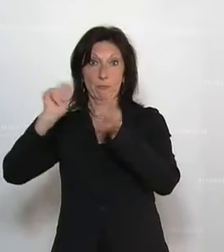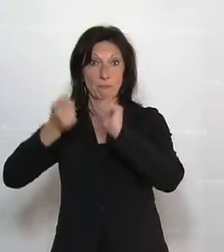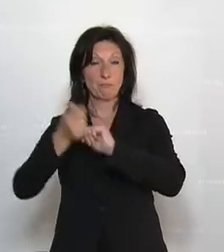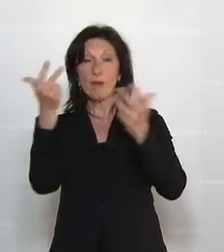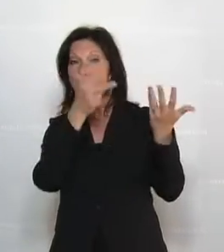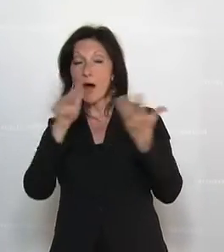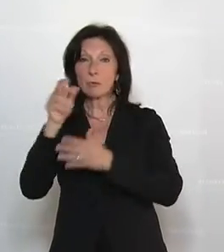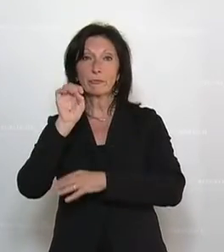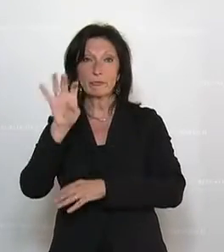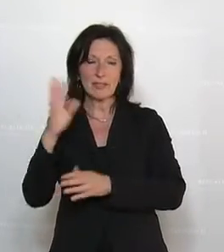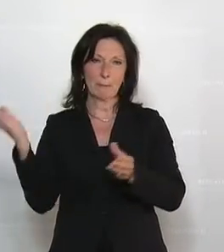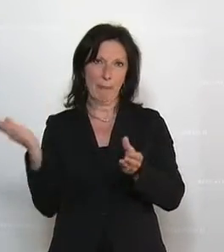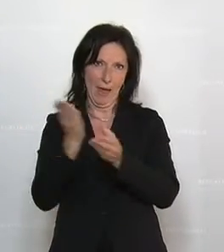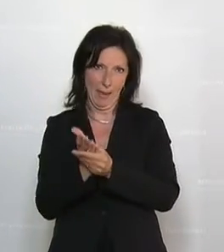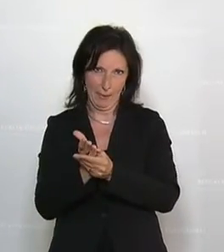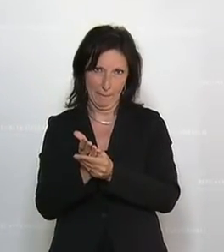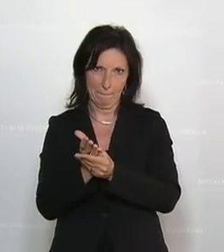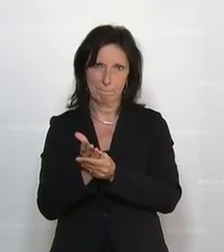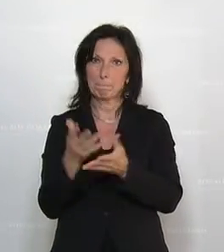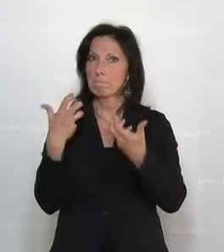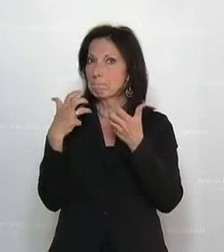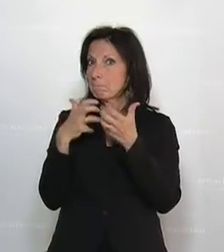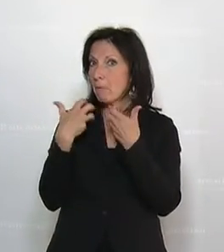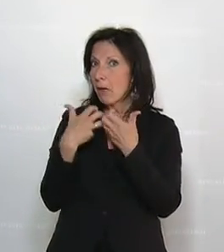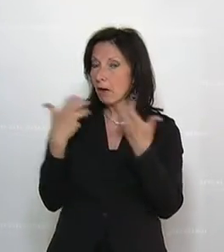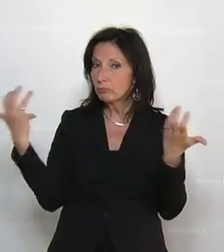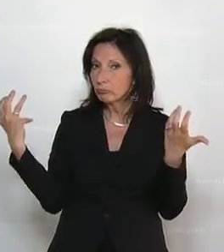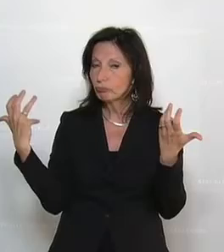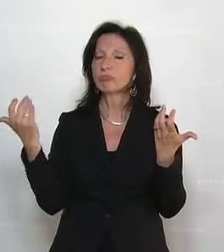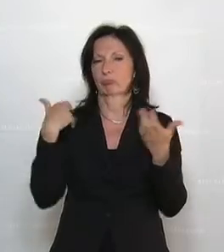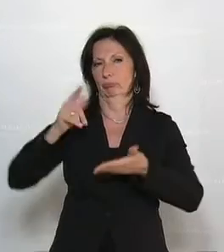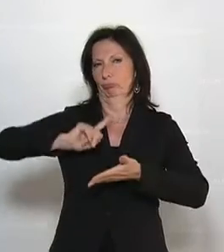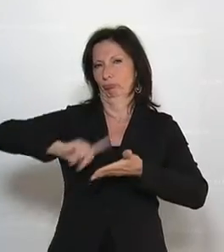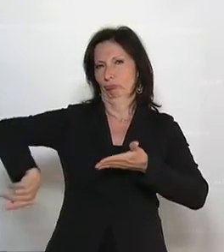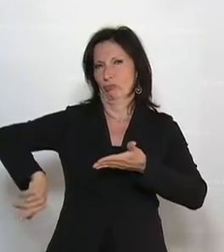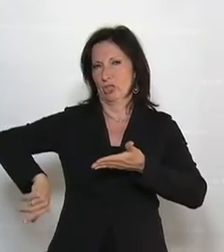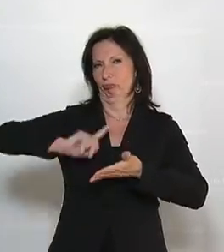814 der Beilagen. Auf die Berichterstattung wurde verzichtet.